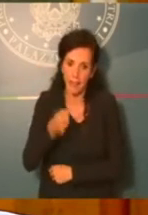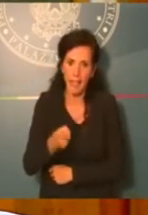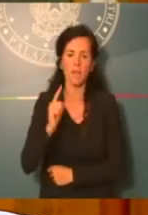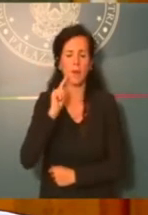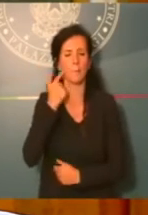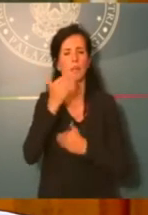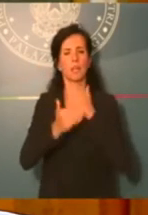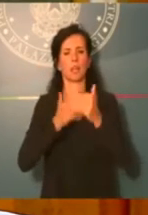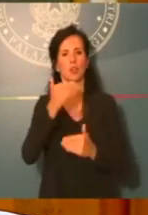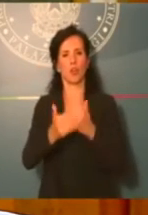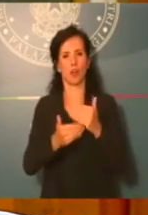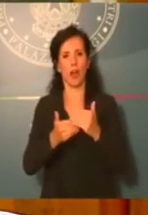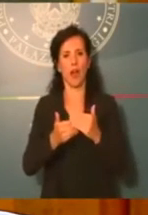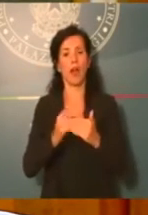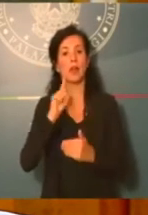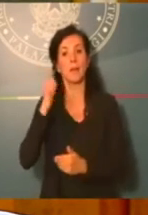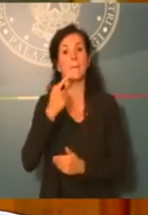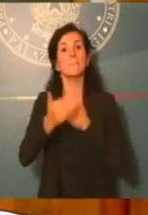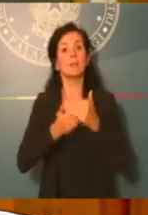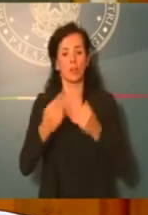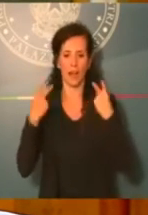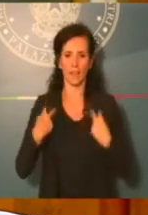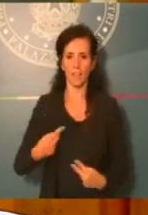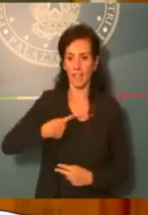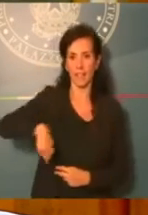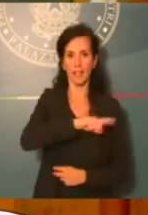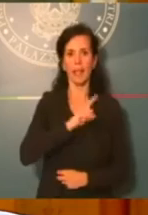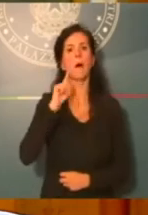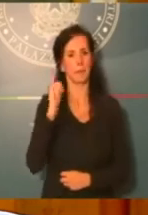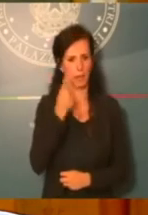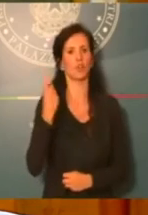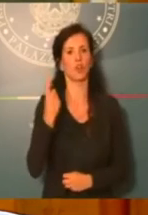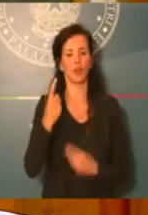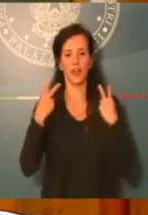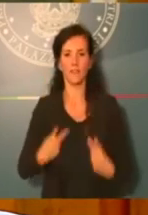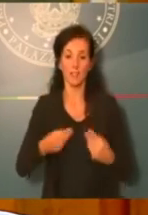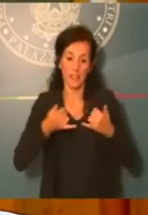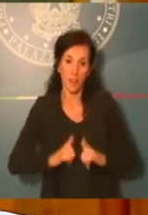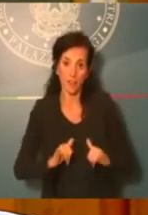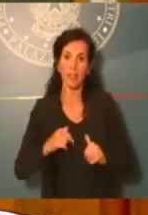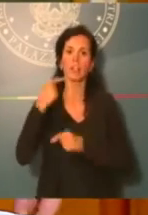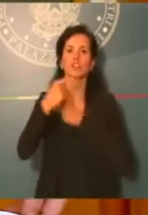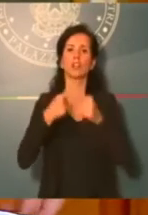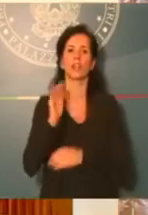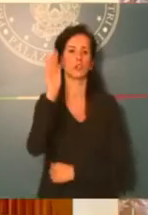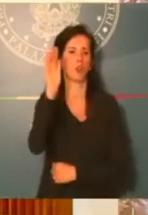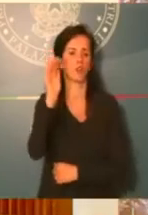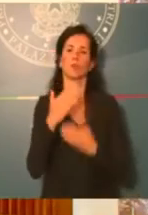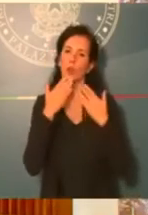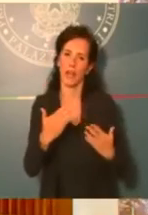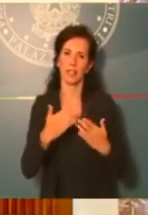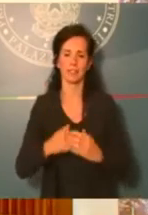possibilità alle nostre vite di essere delle vite migliori e anche alle vite dei nostri figli delle generazioni future. Grazie.